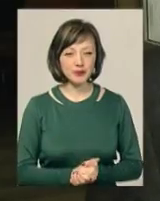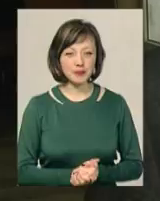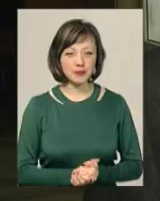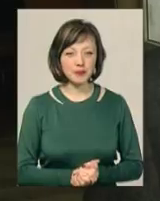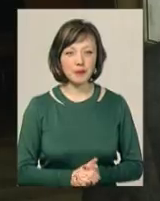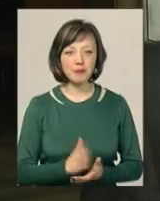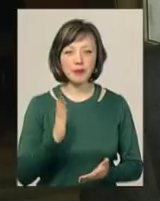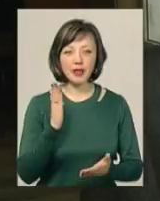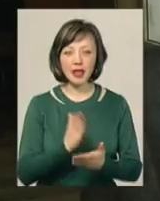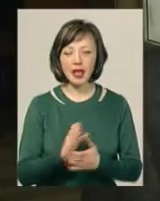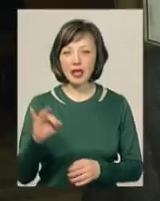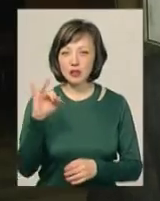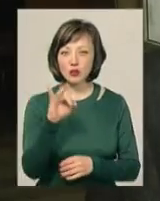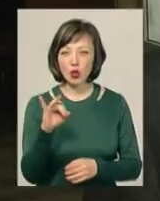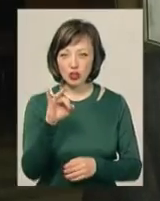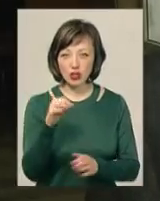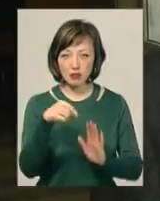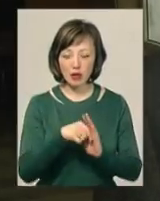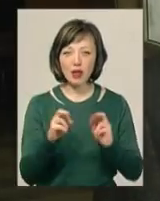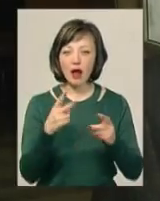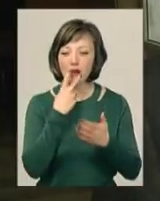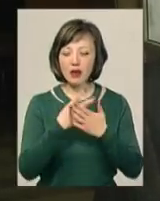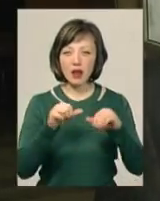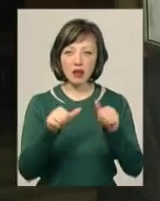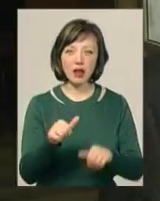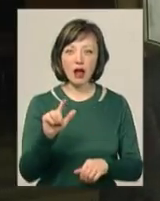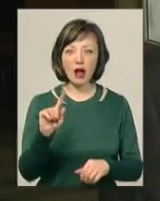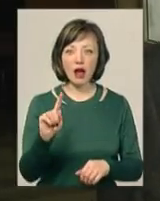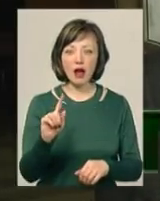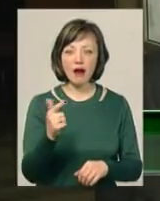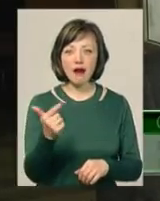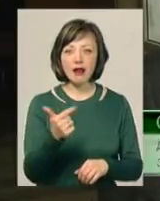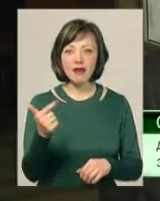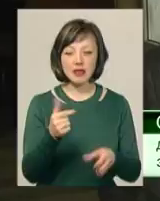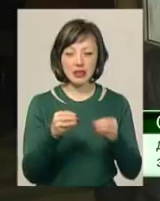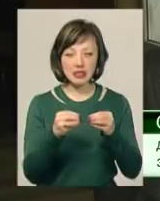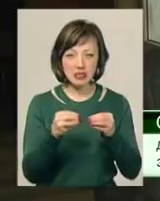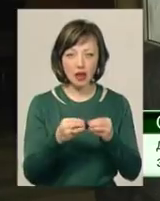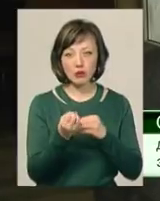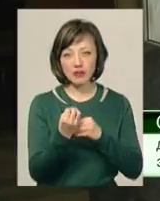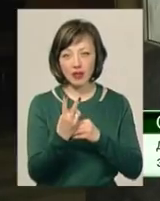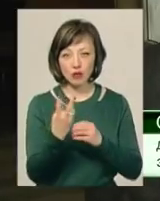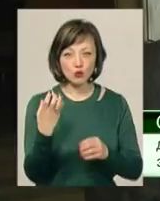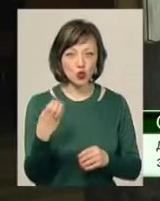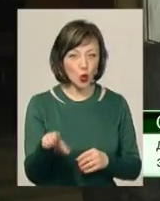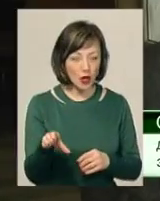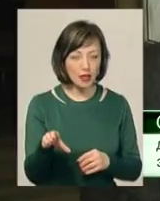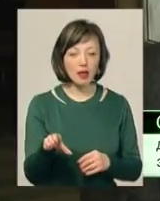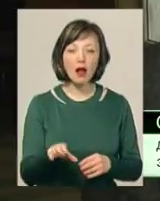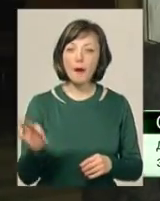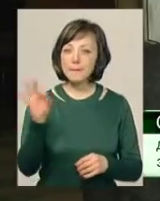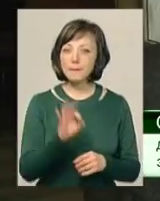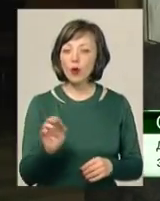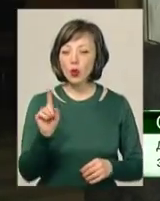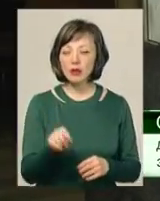Є історичний аспект, як виглядали гривні, наприклад, в 10-му столітті, в 12-му столітті, про те, як